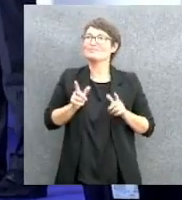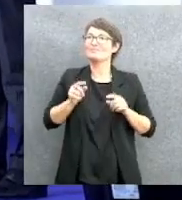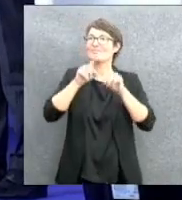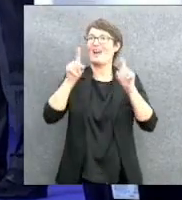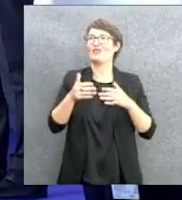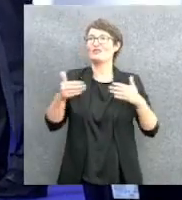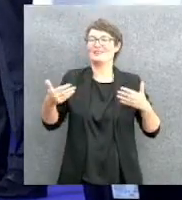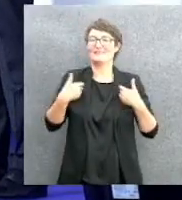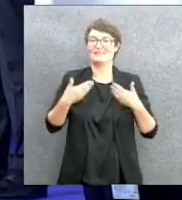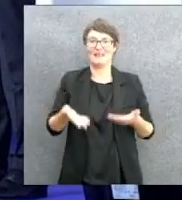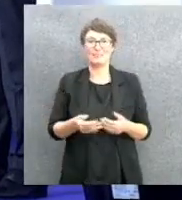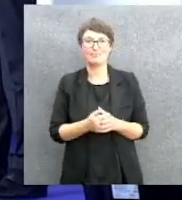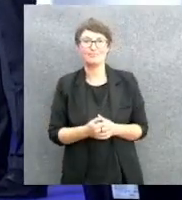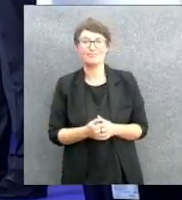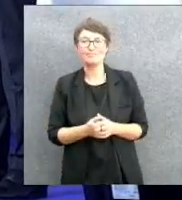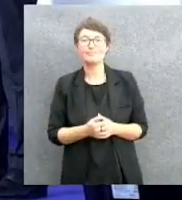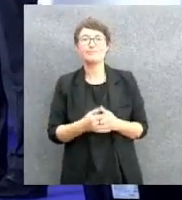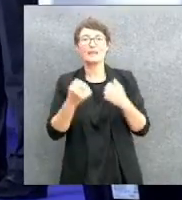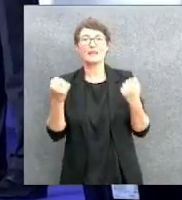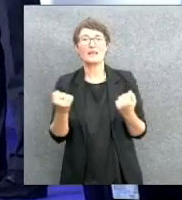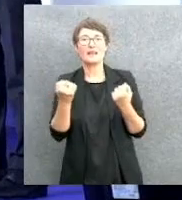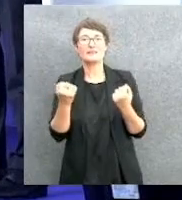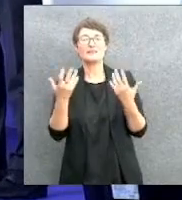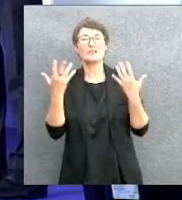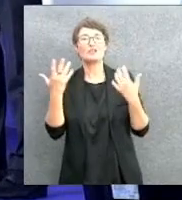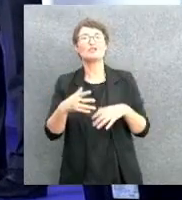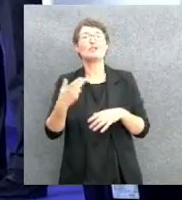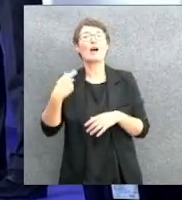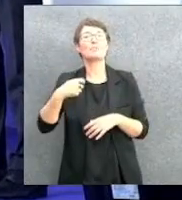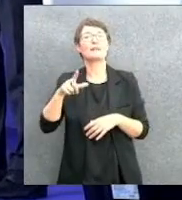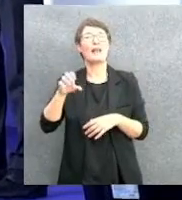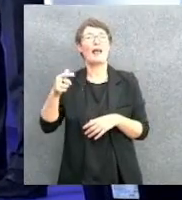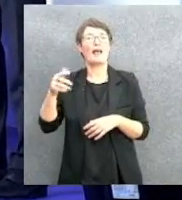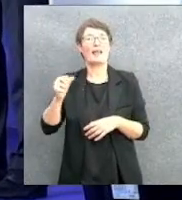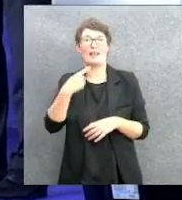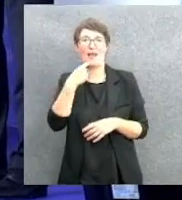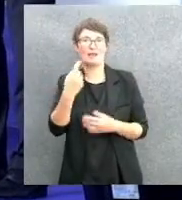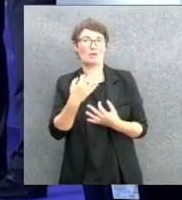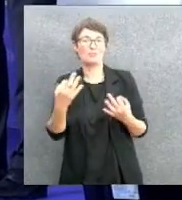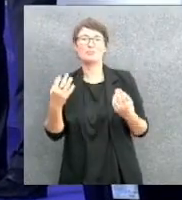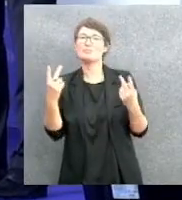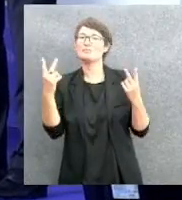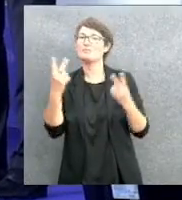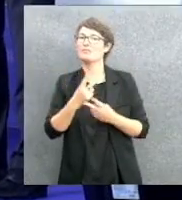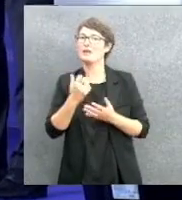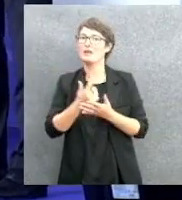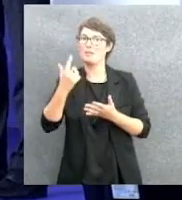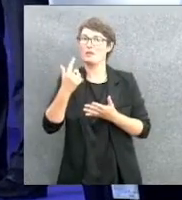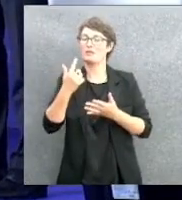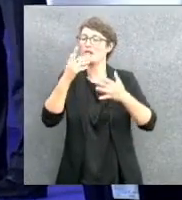'iniziativa, come ha detto benissimo il Presidente Letta, è un'iniziativa importantissima, riprende la tradizione.